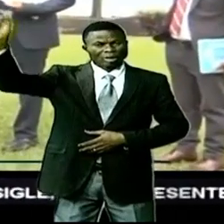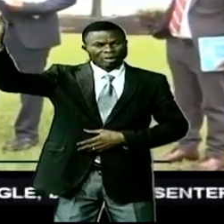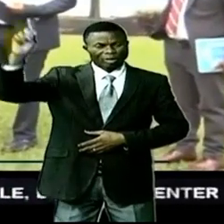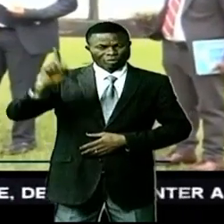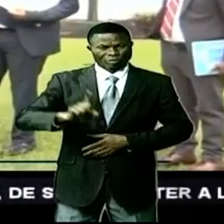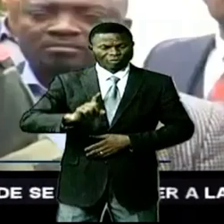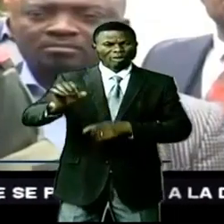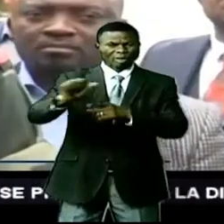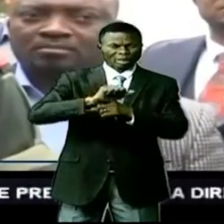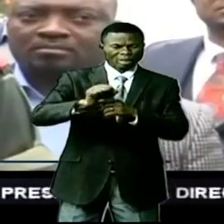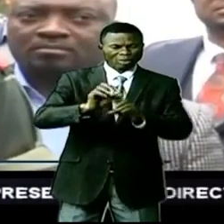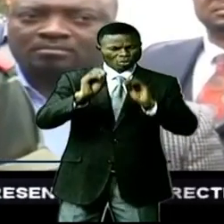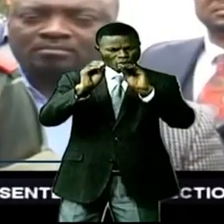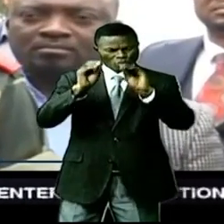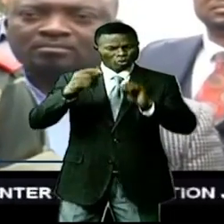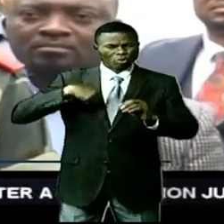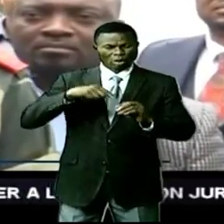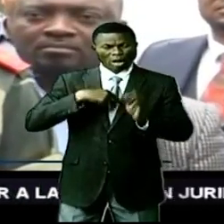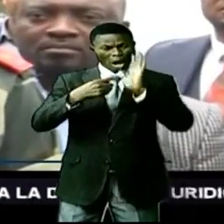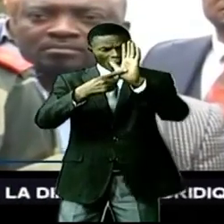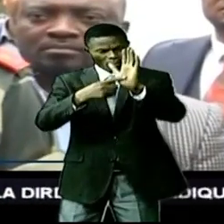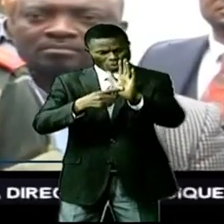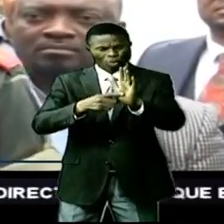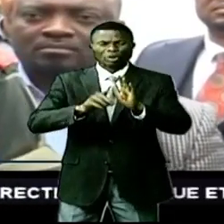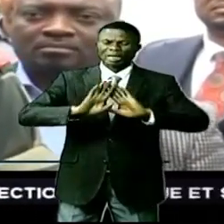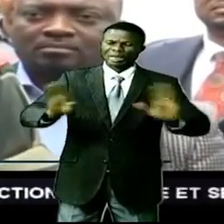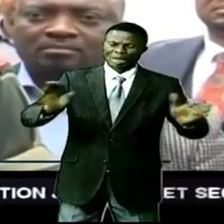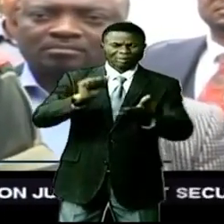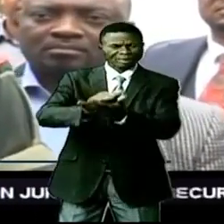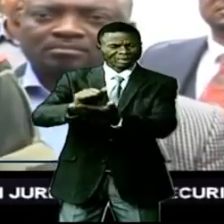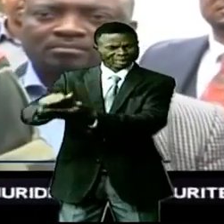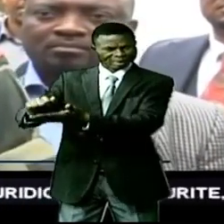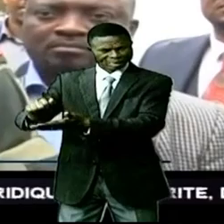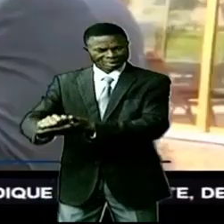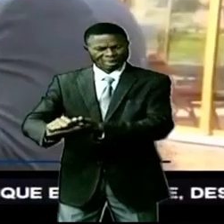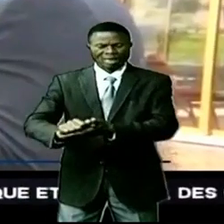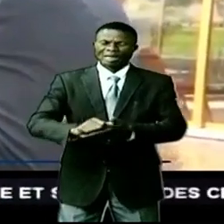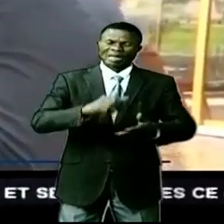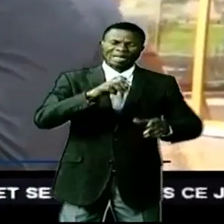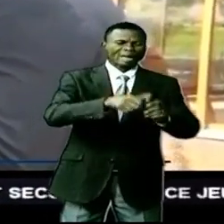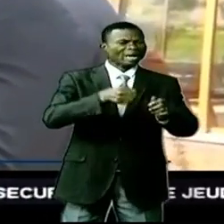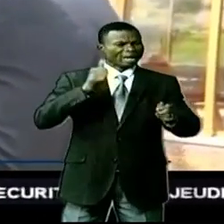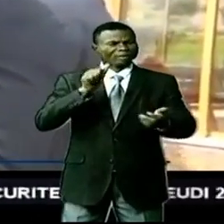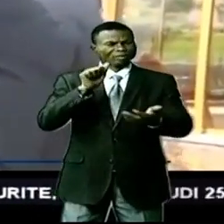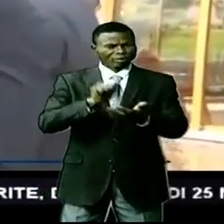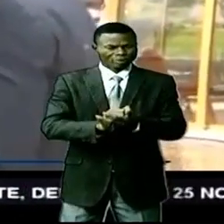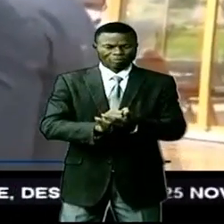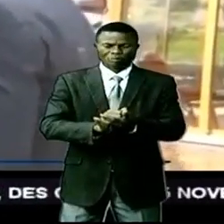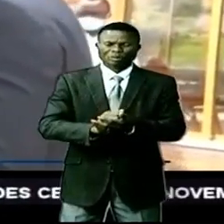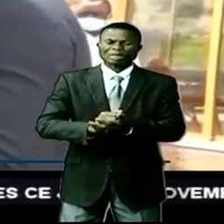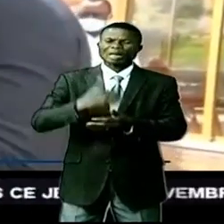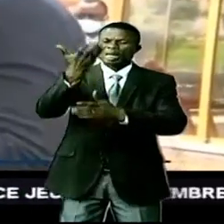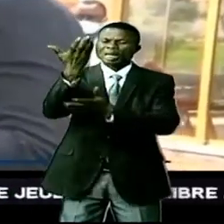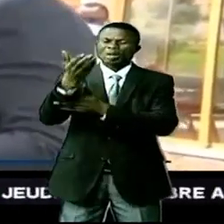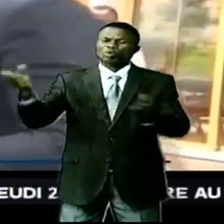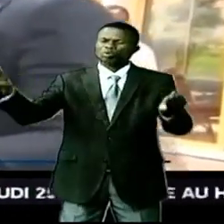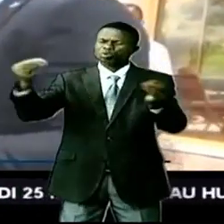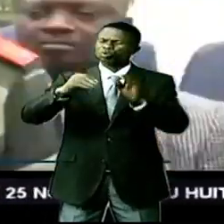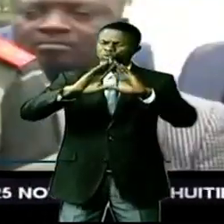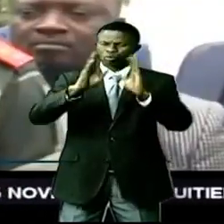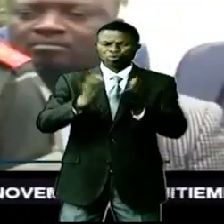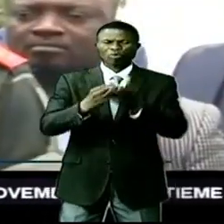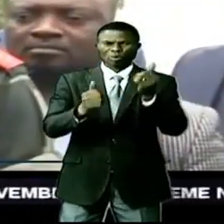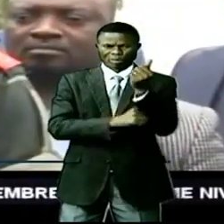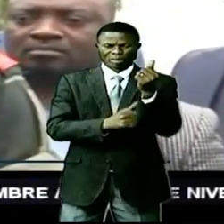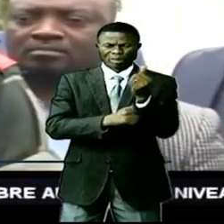coacher, nous entraîner, nous faire voir ce qu'il faut faire et ce qu'il ne faut pas faire. Il faut mobiliser tous les partenaires, tous les acteurs,